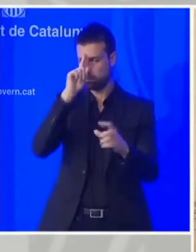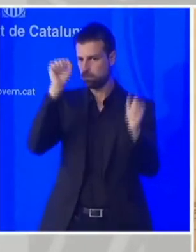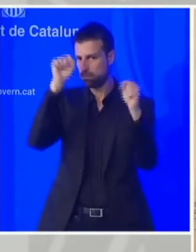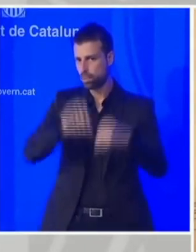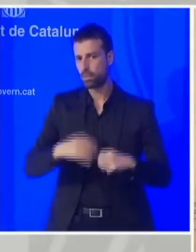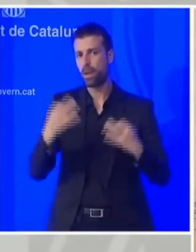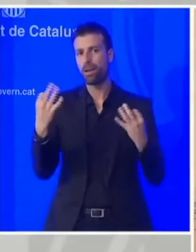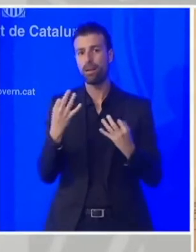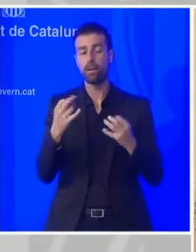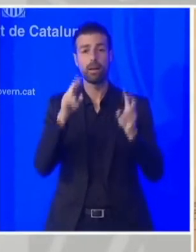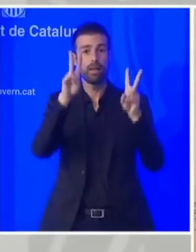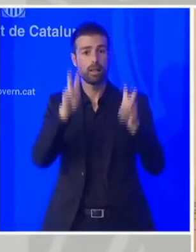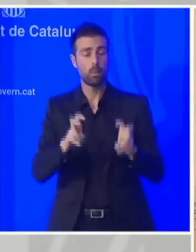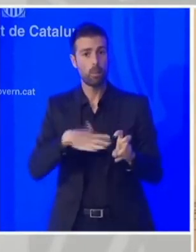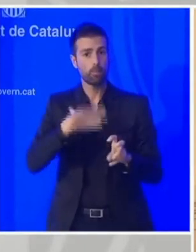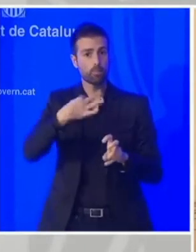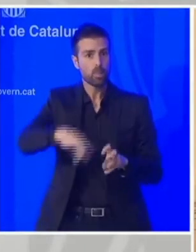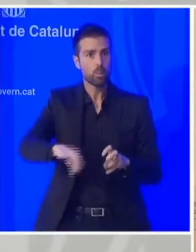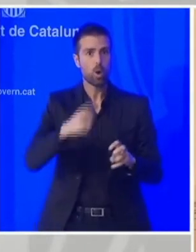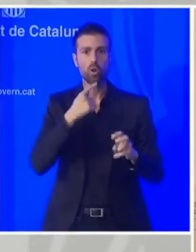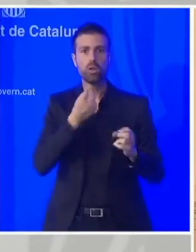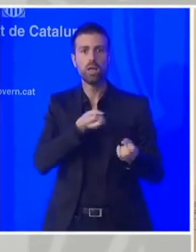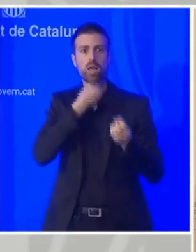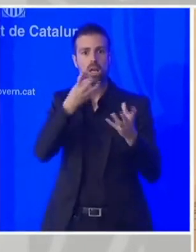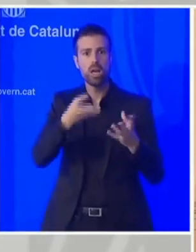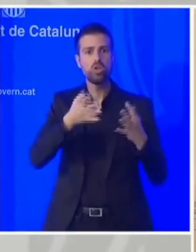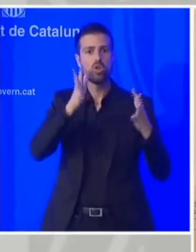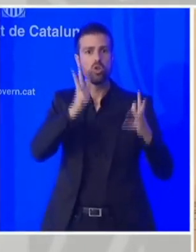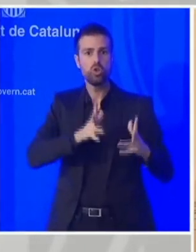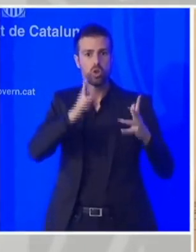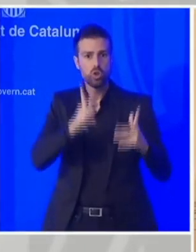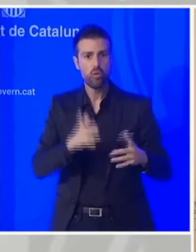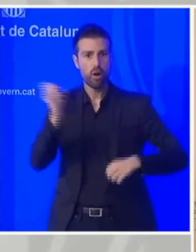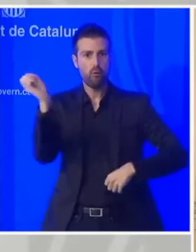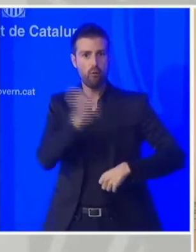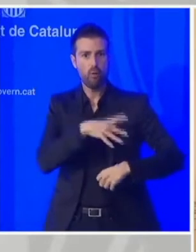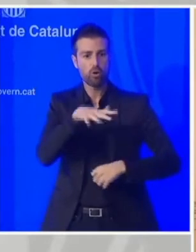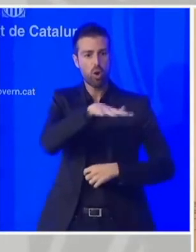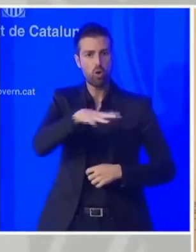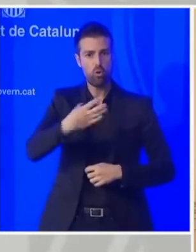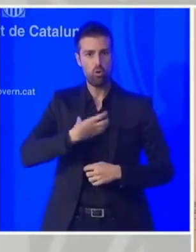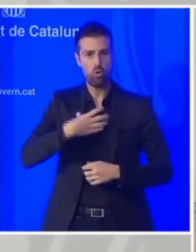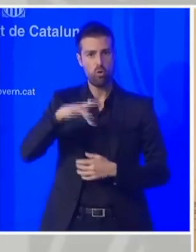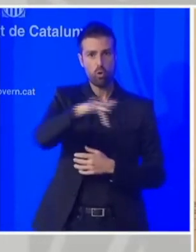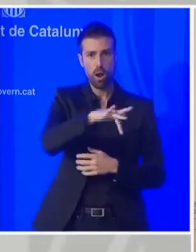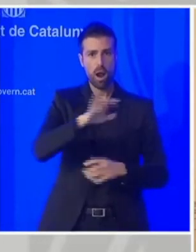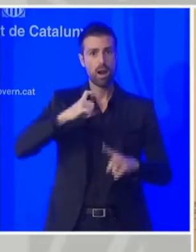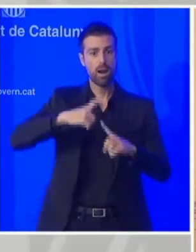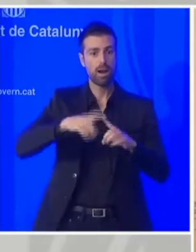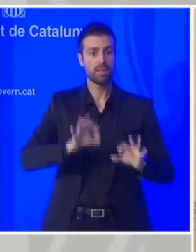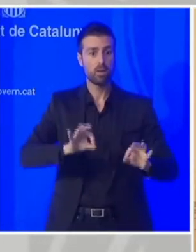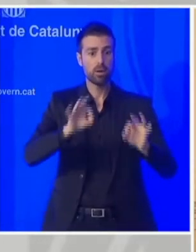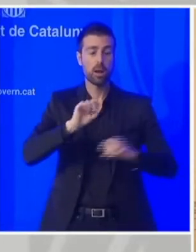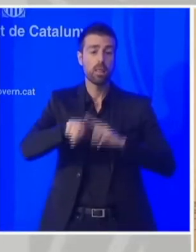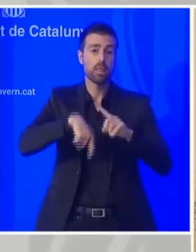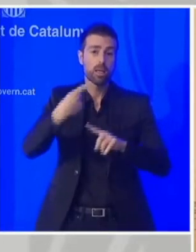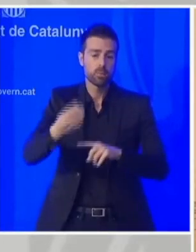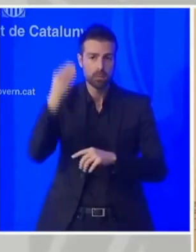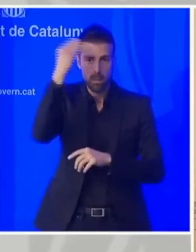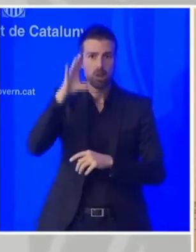enllà que poden arribar a una xifra de fons de cooperació local extraordinari, que després entenc que el propi govern anunciarà,